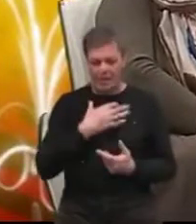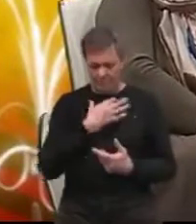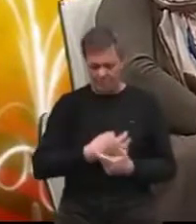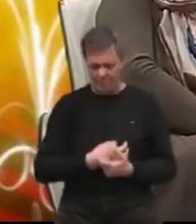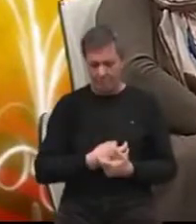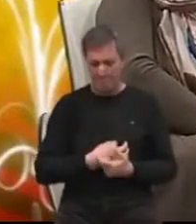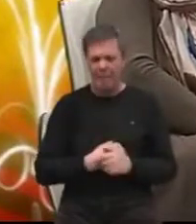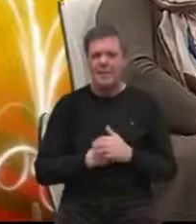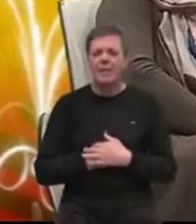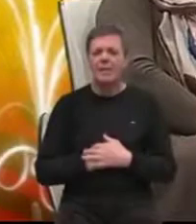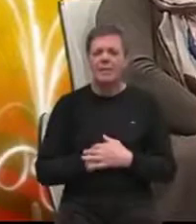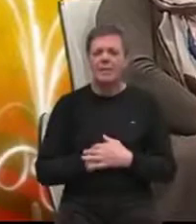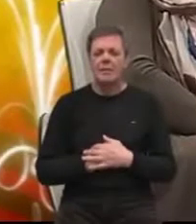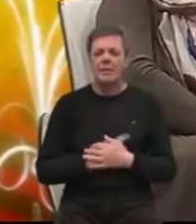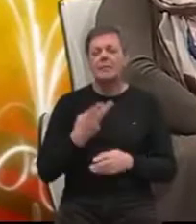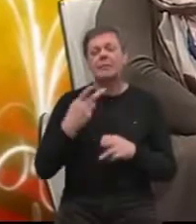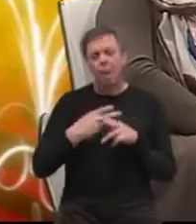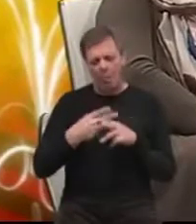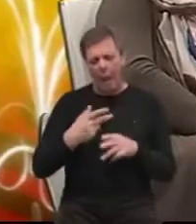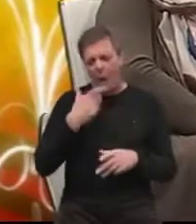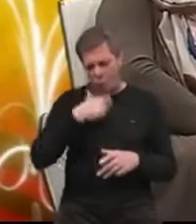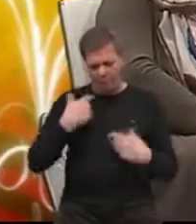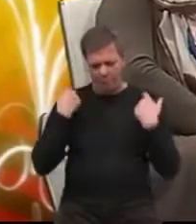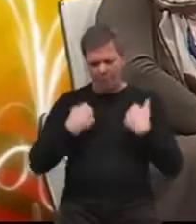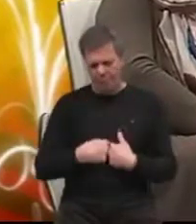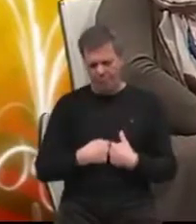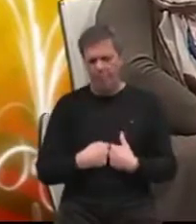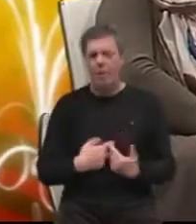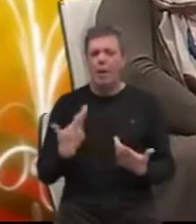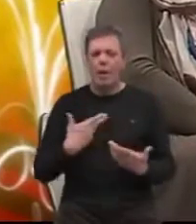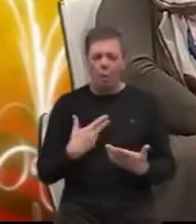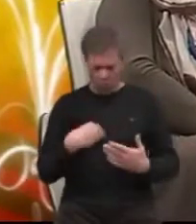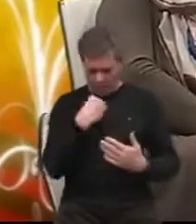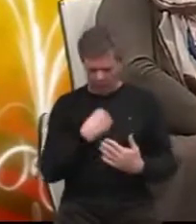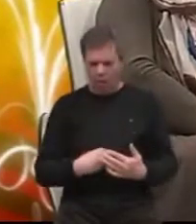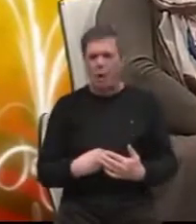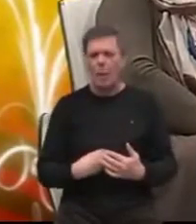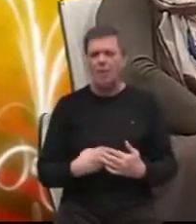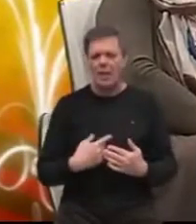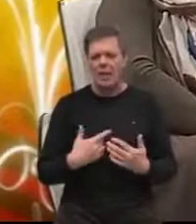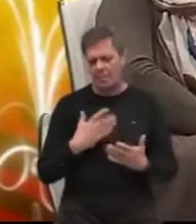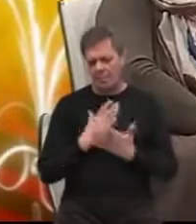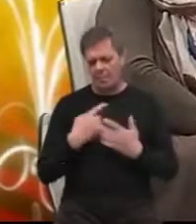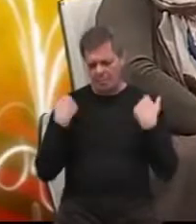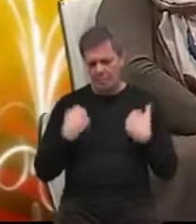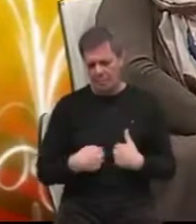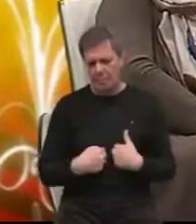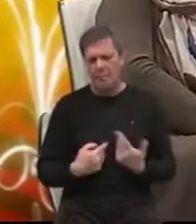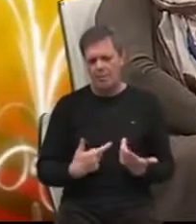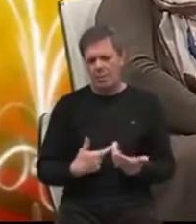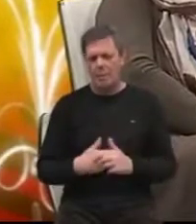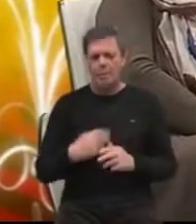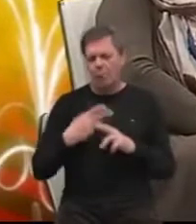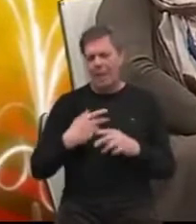privjesak za oboljile osobe, koju u principu će nositi, znači nosila bi